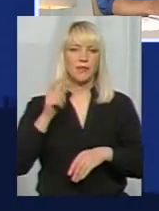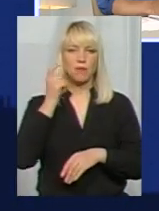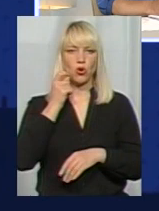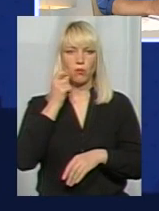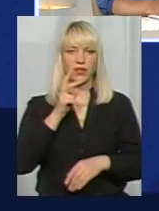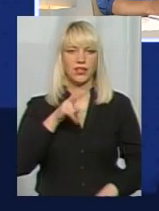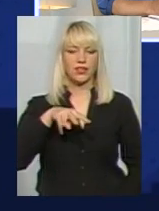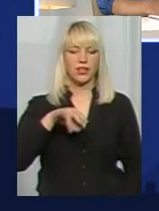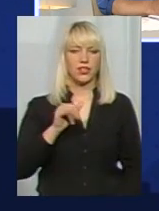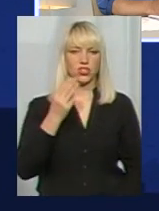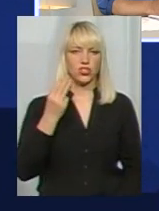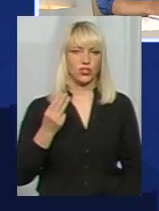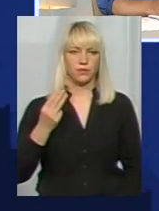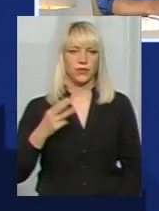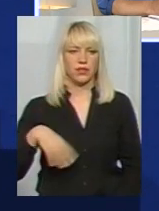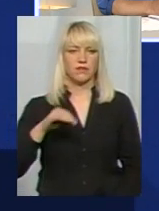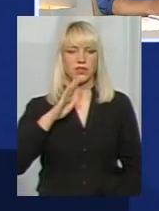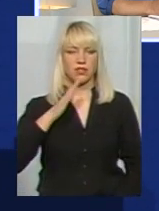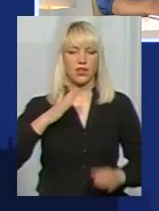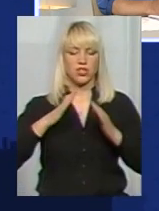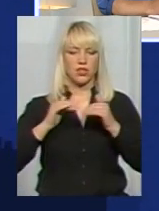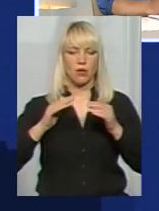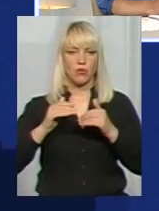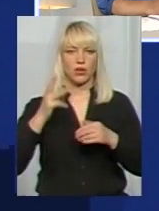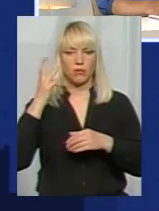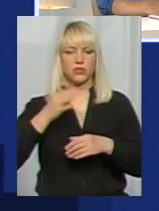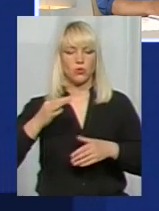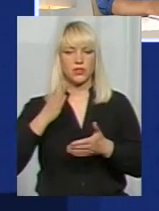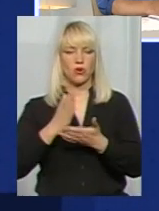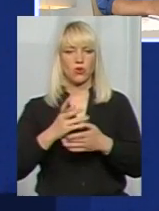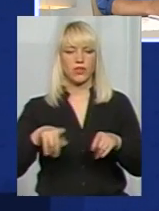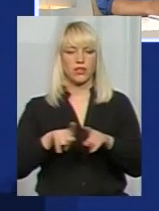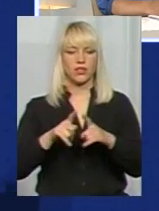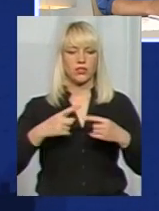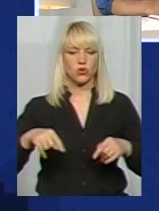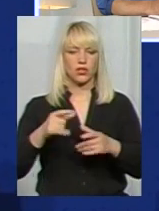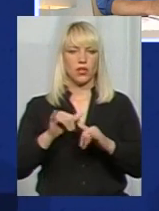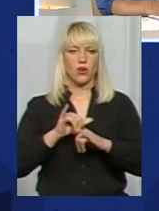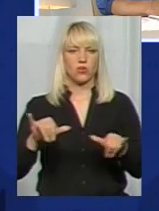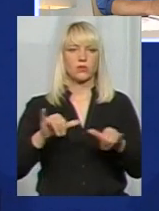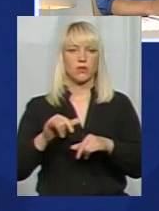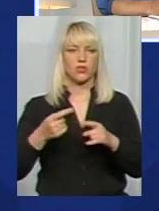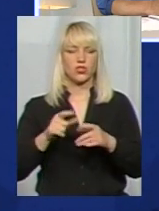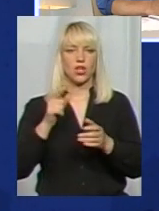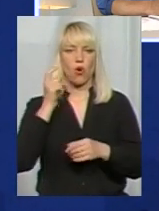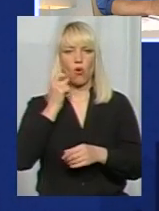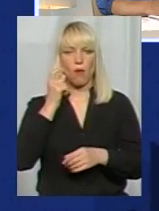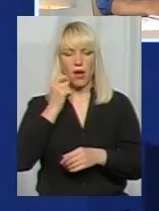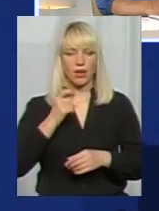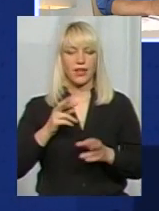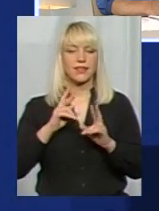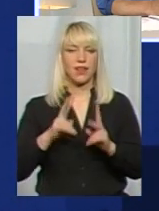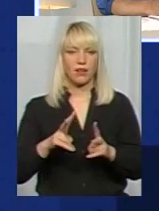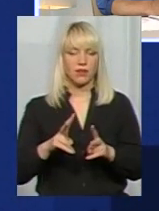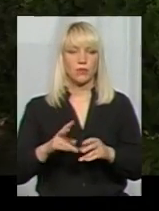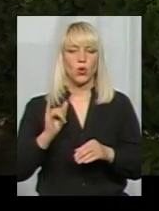кліщі. Всі наші табори Хмельницької області знаходяться в таких зонах, де розповсюджені ці комахи. І яким чином